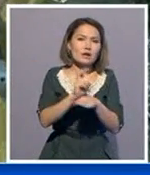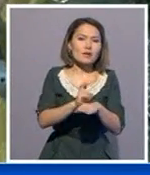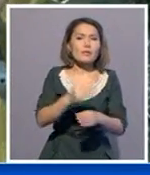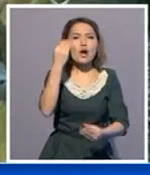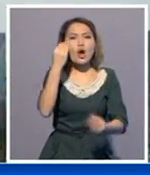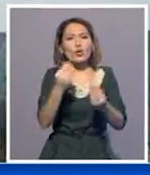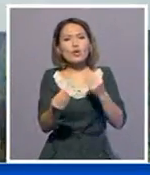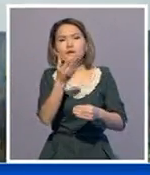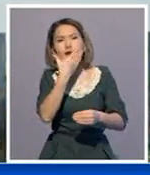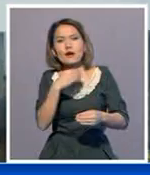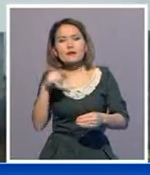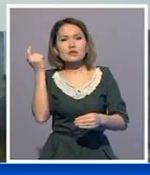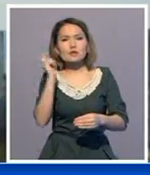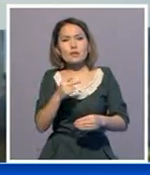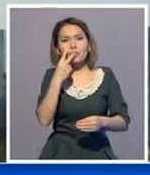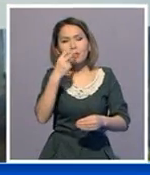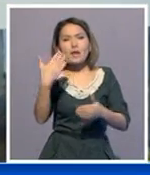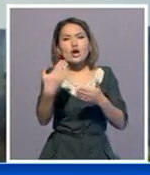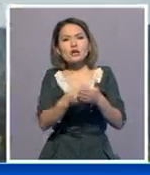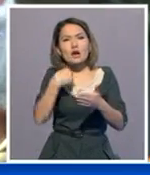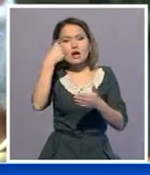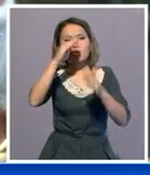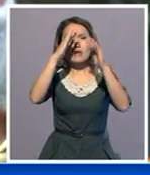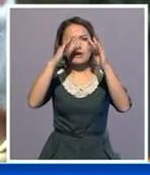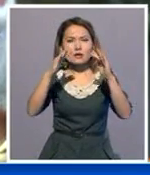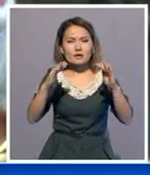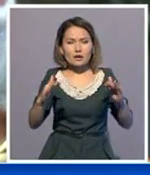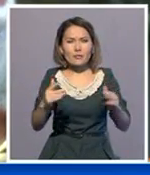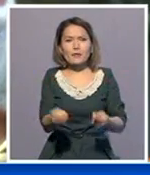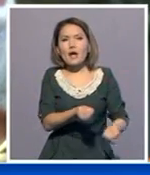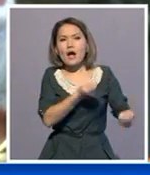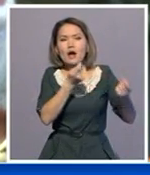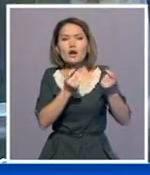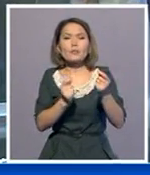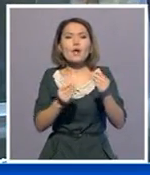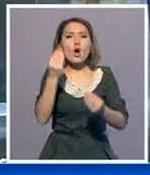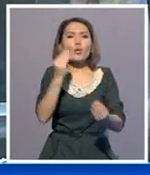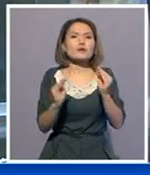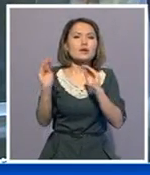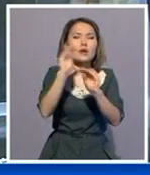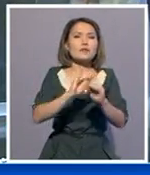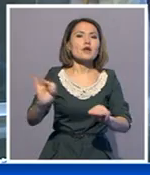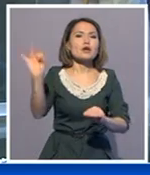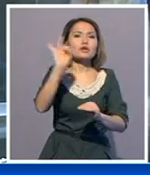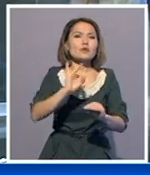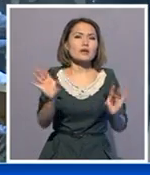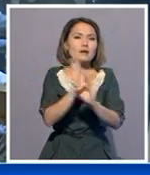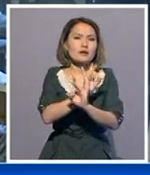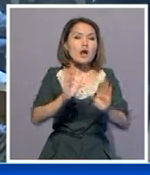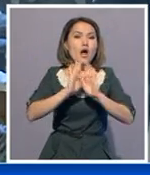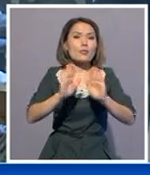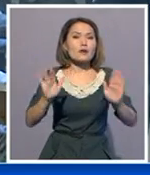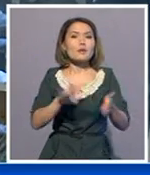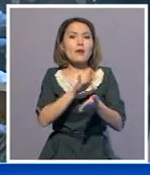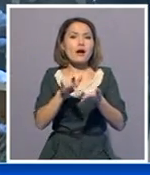таңыстырып жалпы, жаңа жылдық шыршаны кім және қашан алғаш рет ойыншықтармен безендері бастаған туралы айт берет. Мұражайда қаладағы